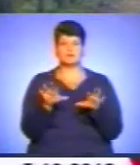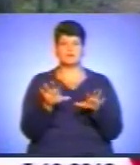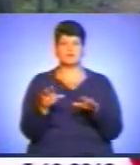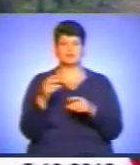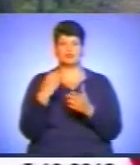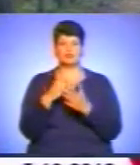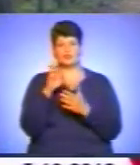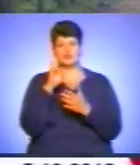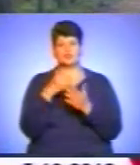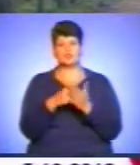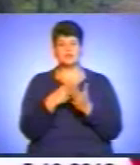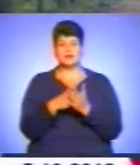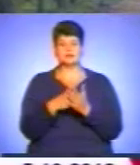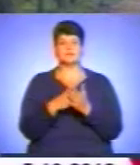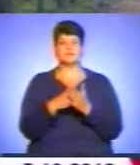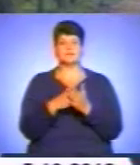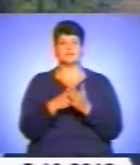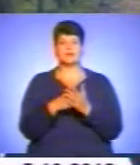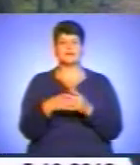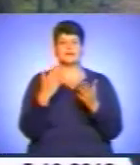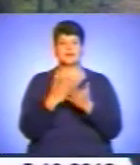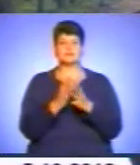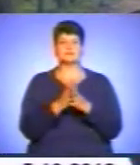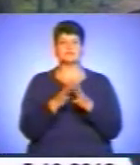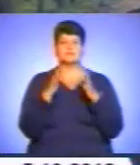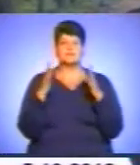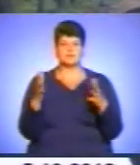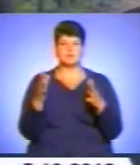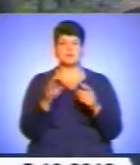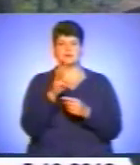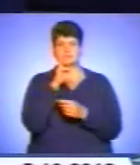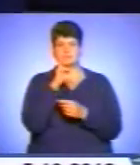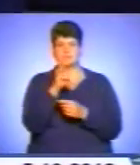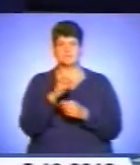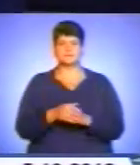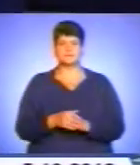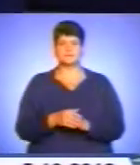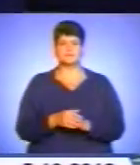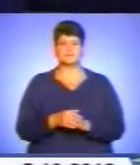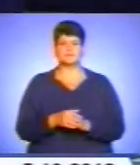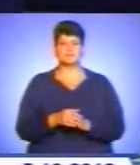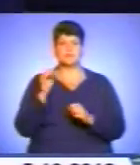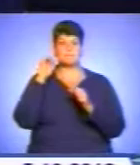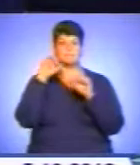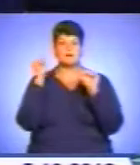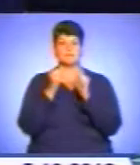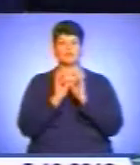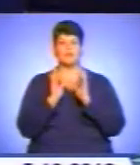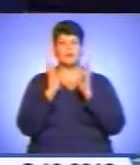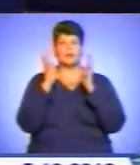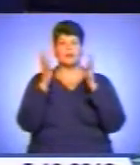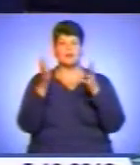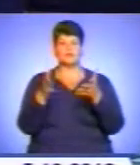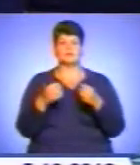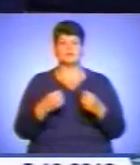державних підприємств лісового господарства. Йде збільшення заробітної платні. Пам'ятну алею, присвячену Дню